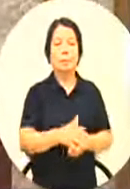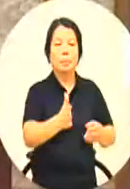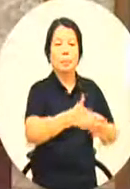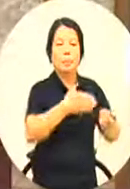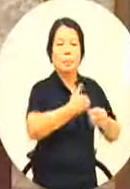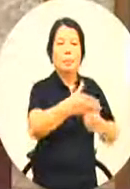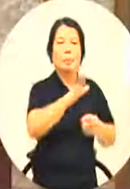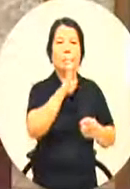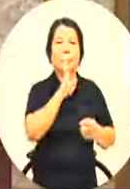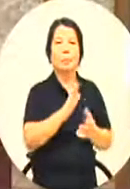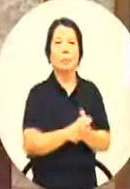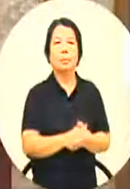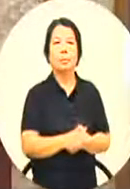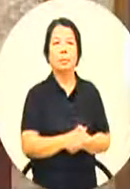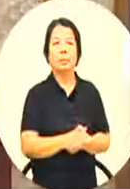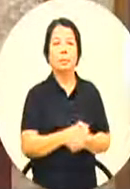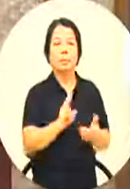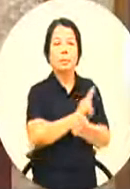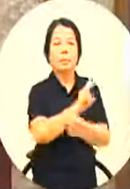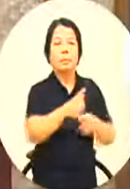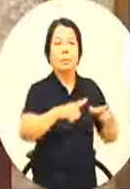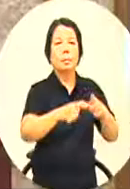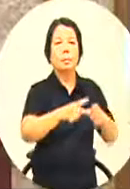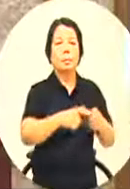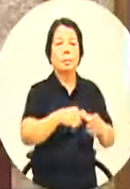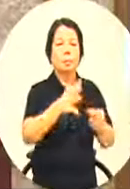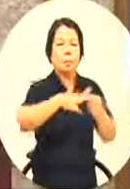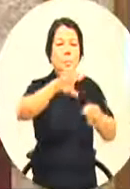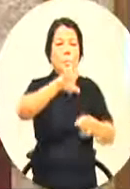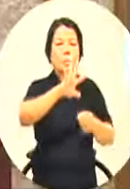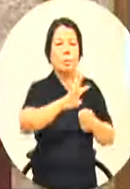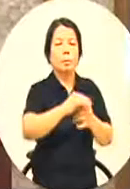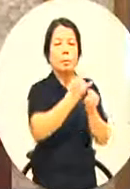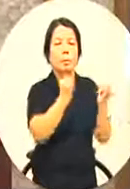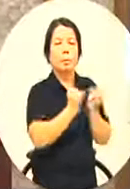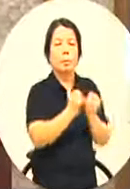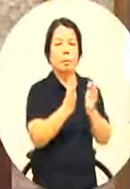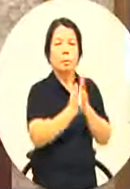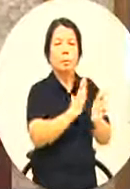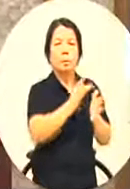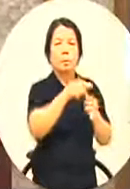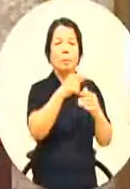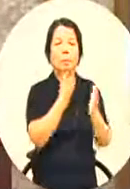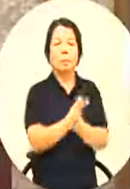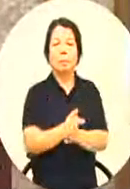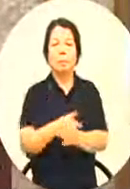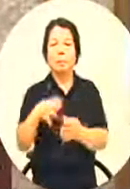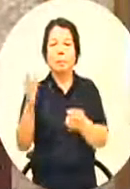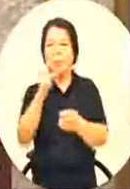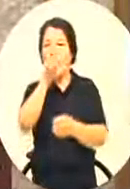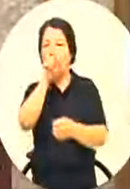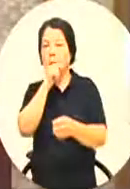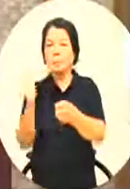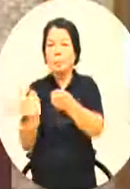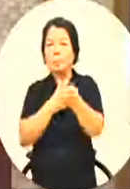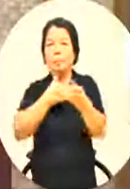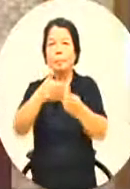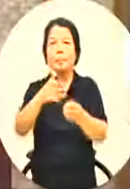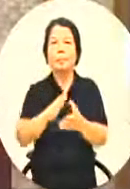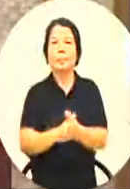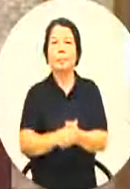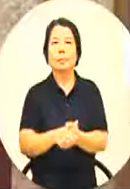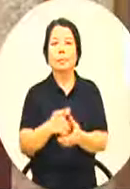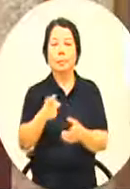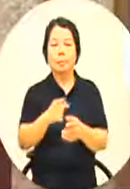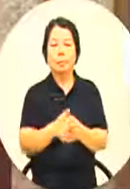是在那个黎元高中女子 对 那雨球的话其实我们